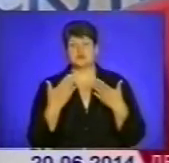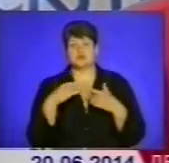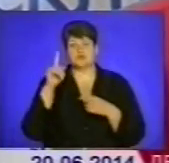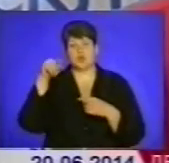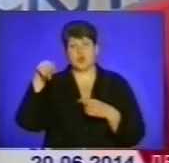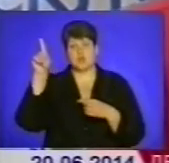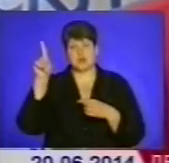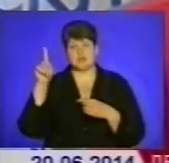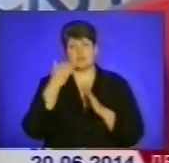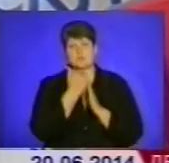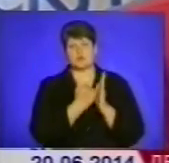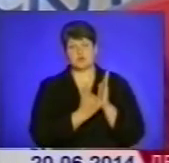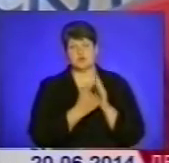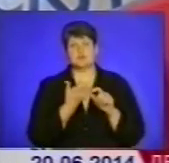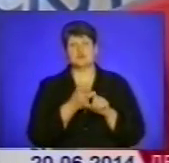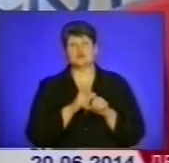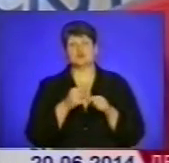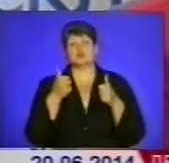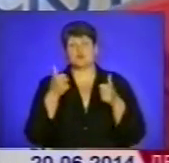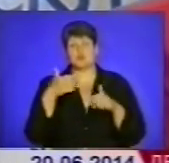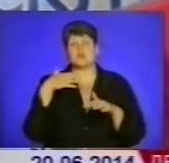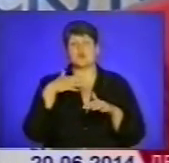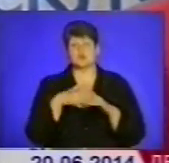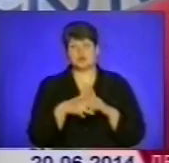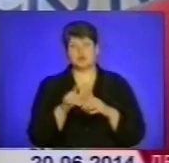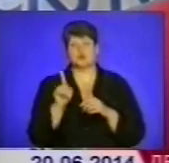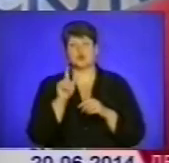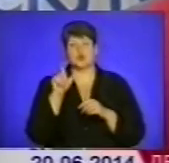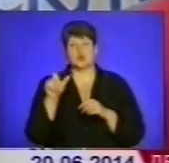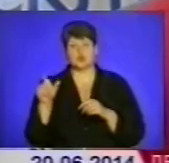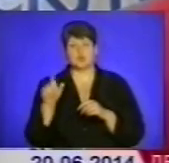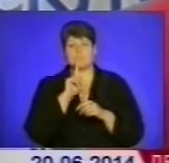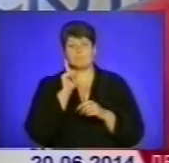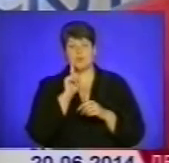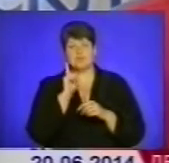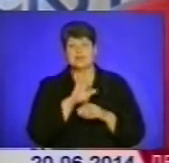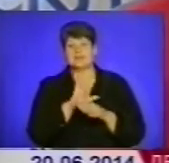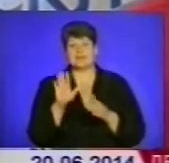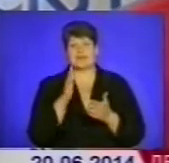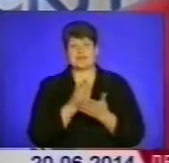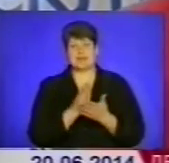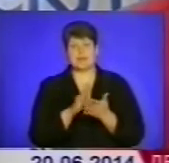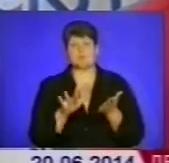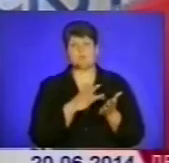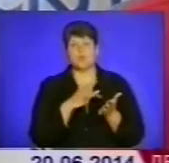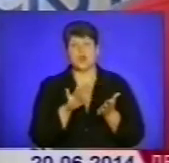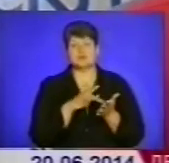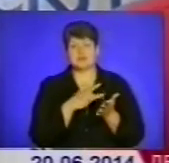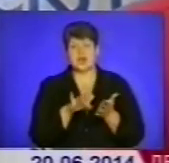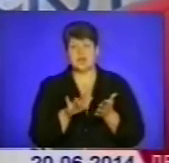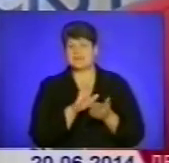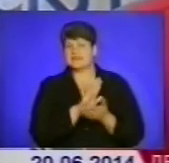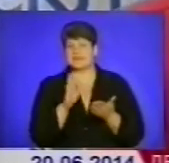протоколів, ми ж дуже добре розуміли, що люди молоді не є бухгалтерами, вони не є